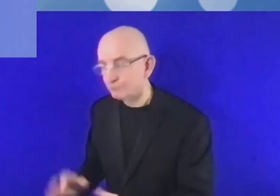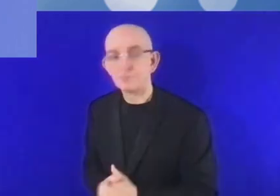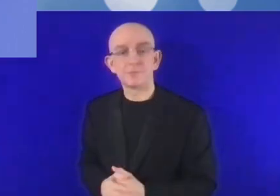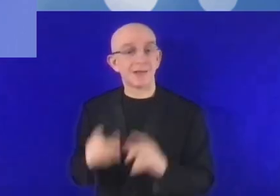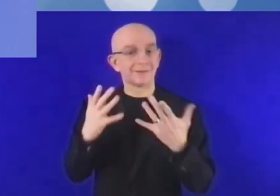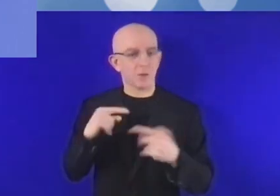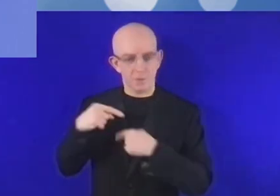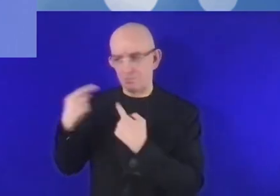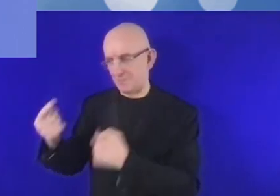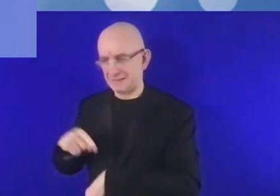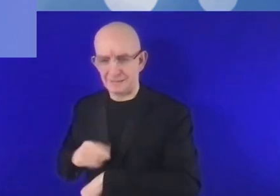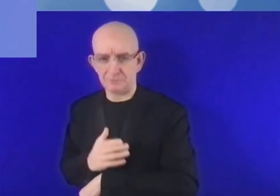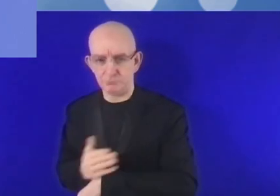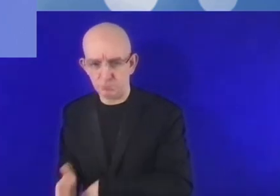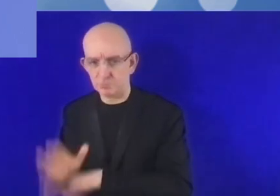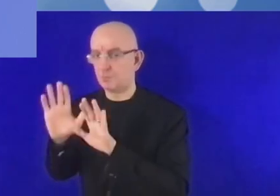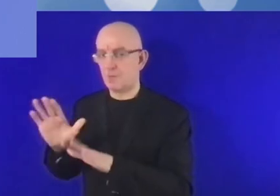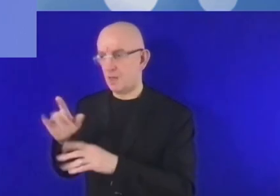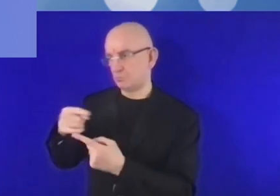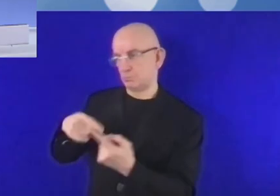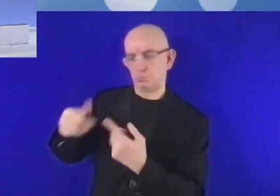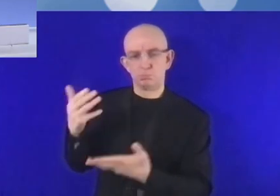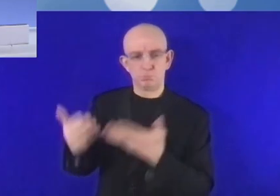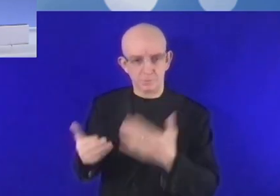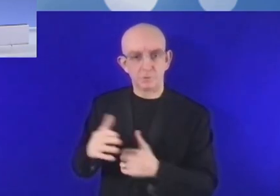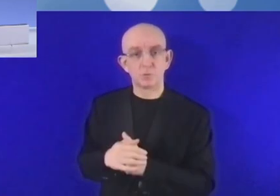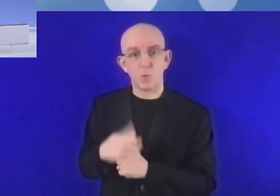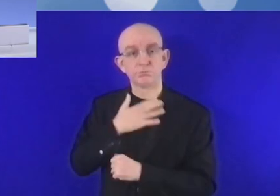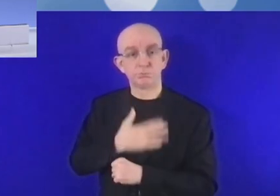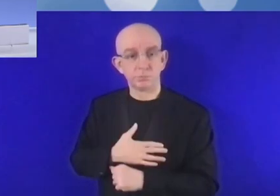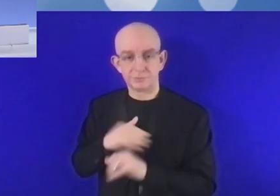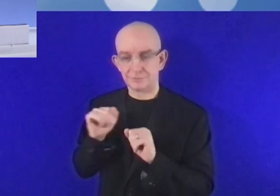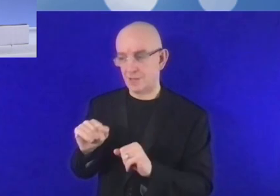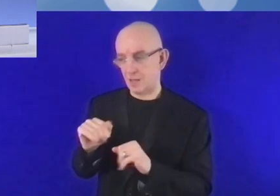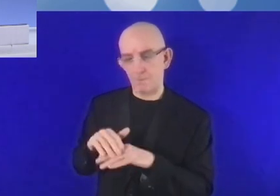beaucoup. Nous allons finir, je pense, plus tard à la question du financement,